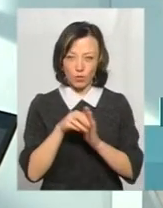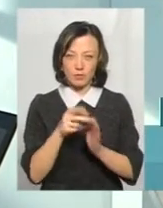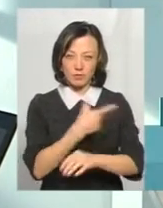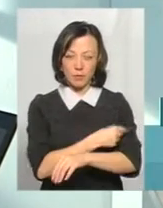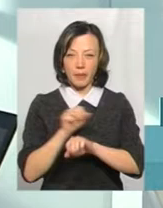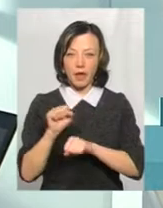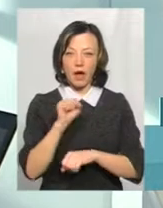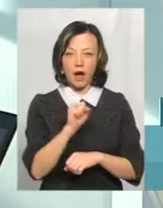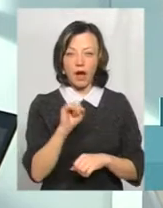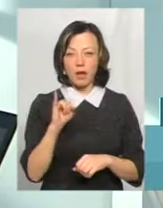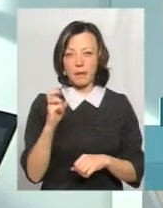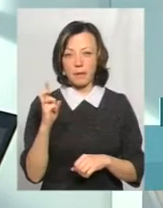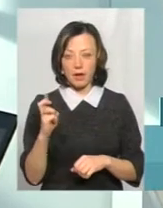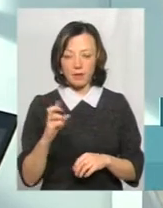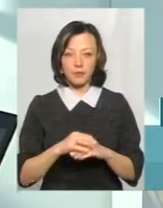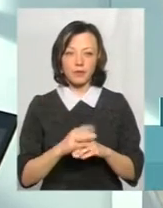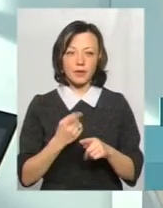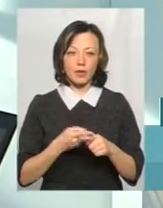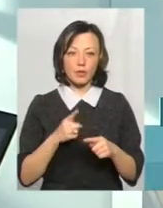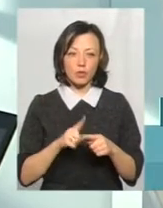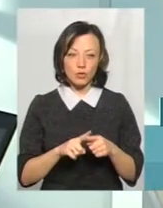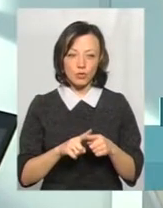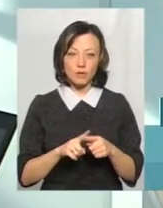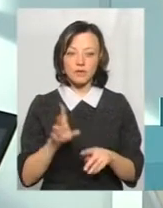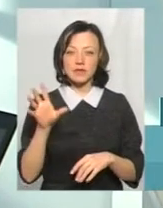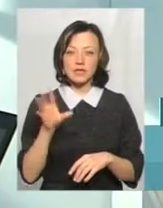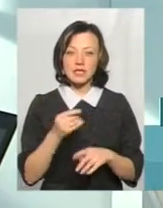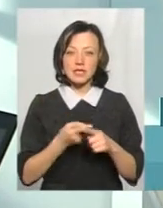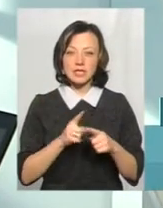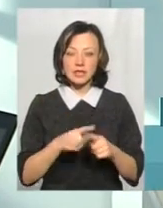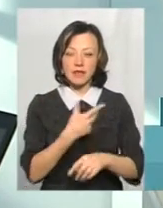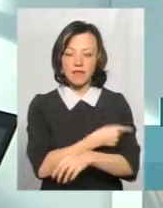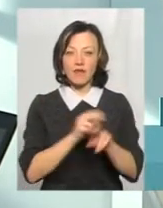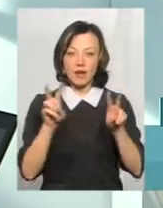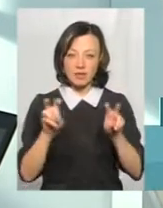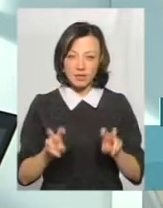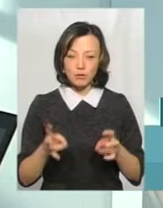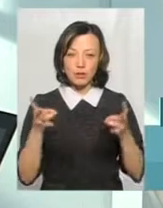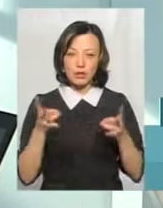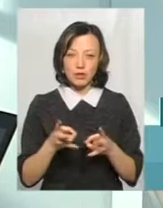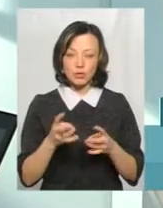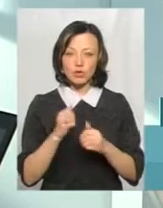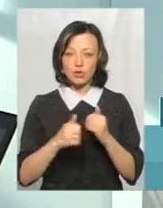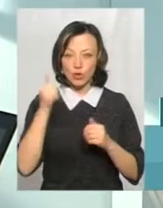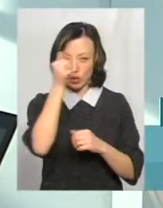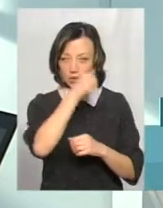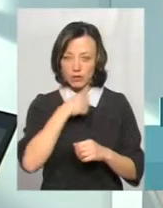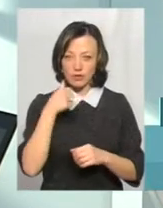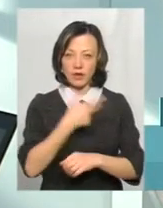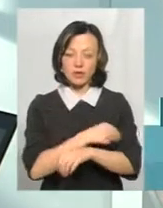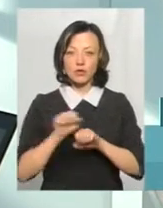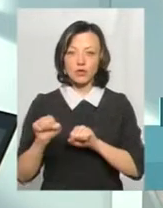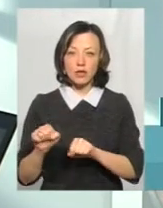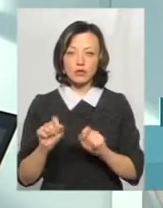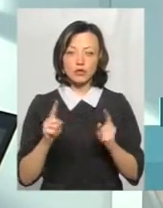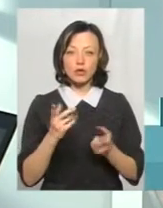А і від грипу Б. Тому ці вакцини, тому і потрібно щорічно вакцинуватися,